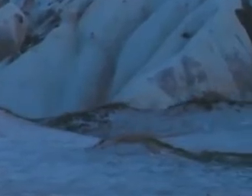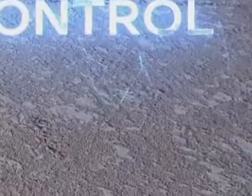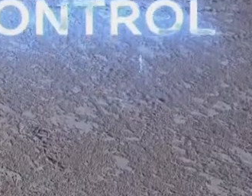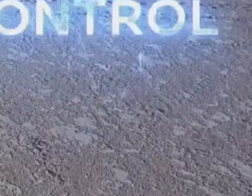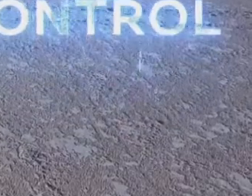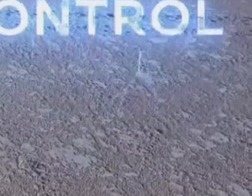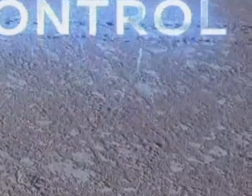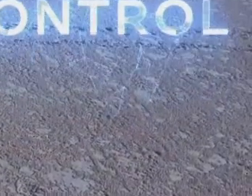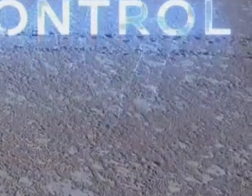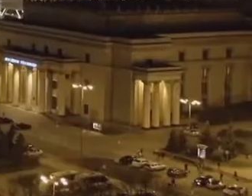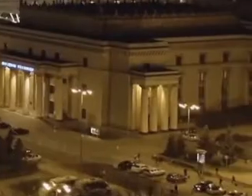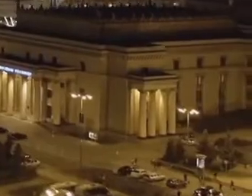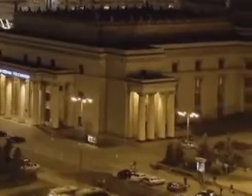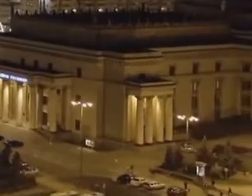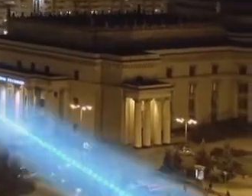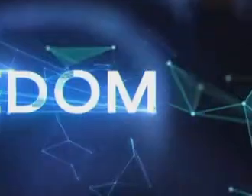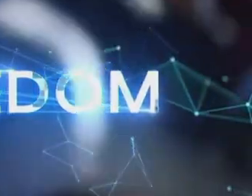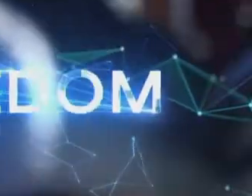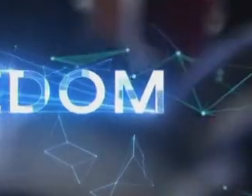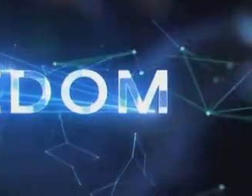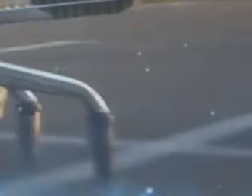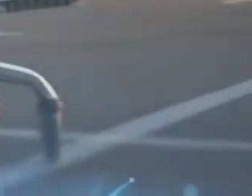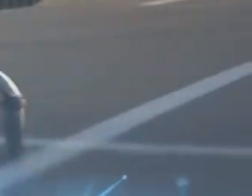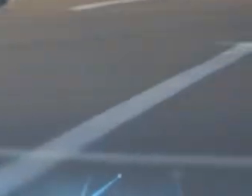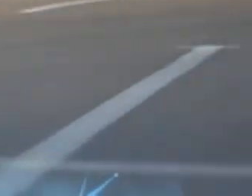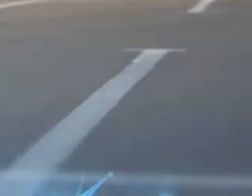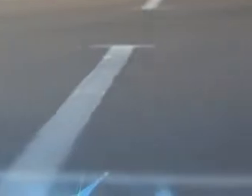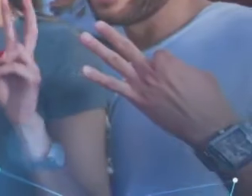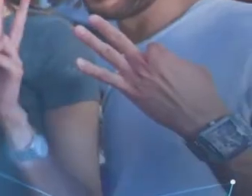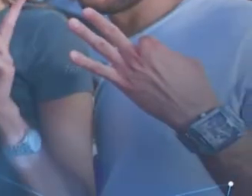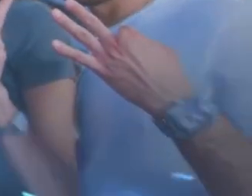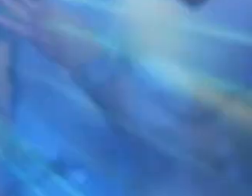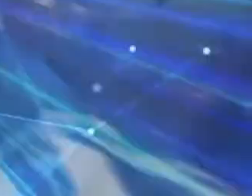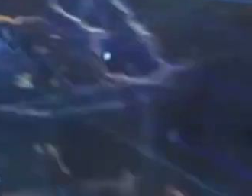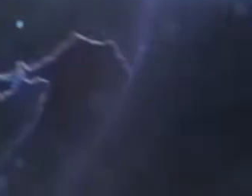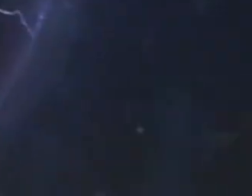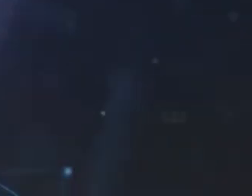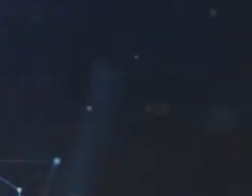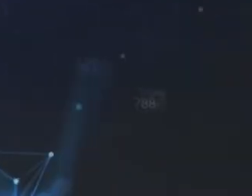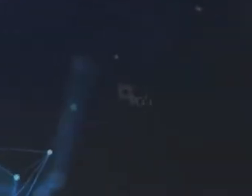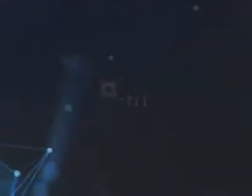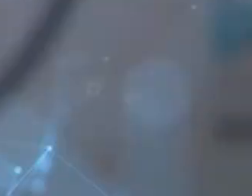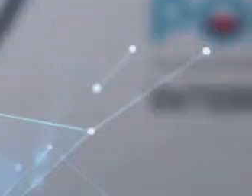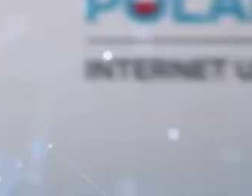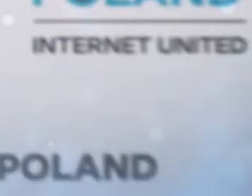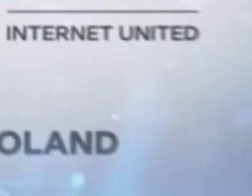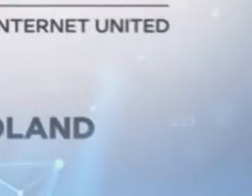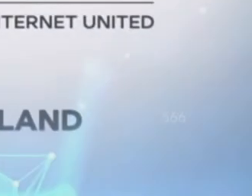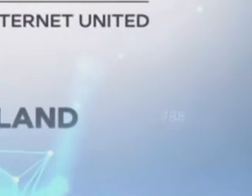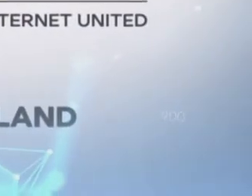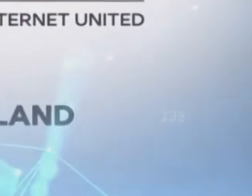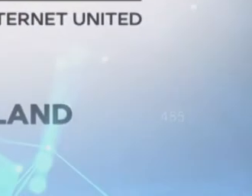We all despise control. And desire freedom. We are all united.